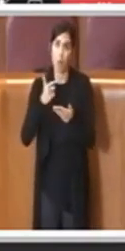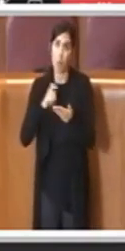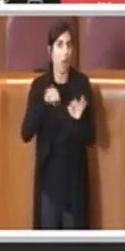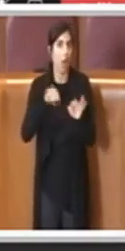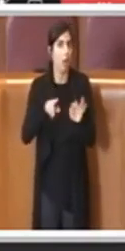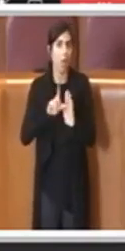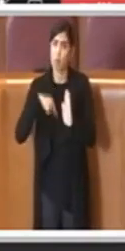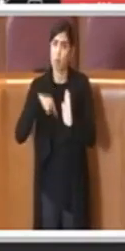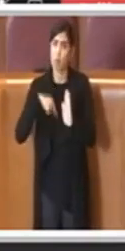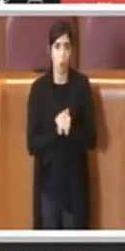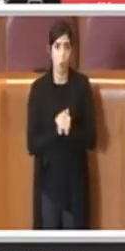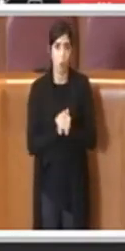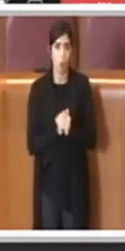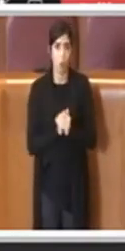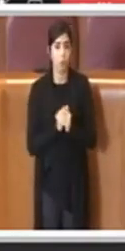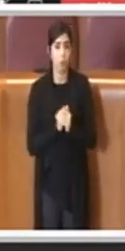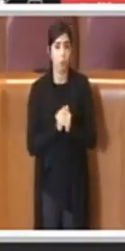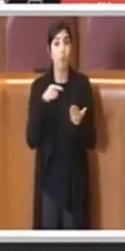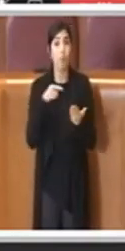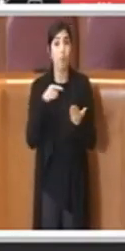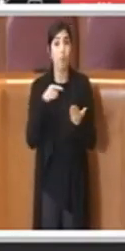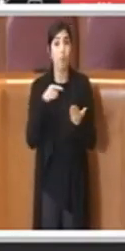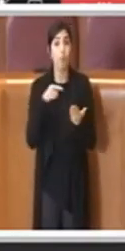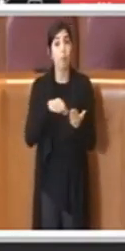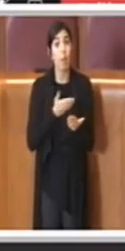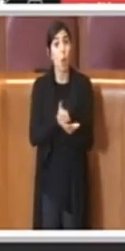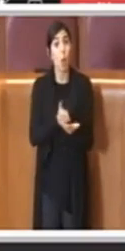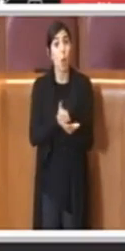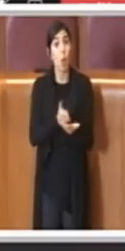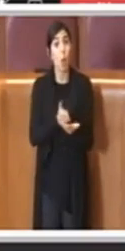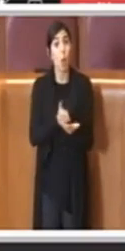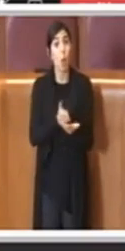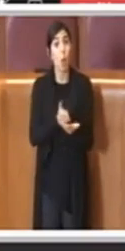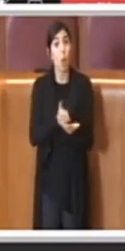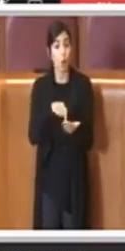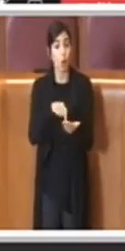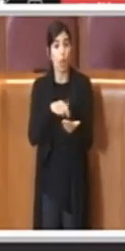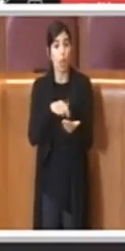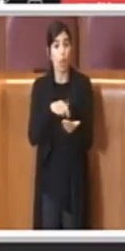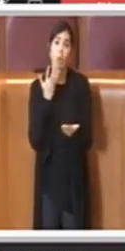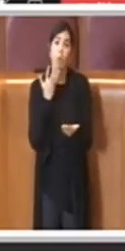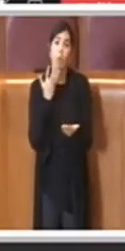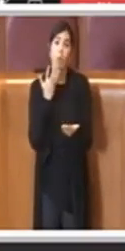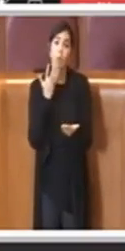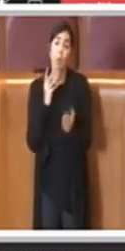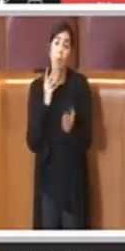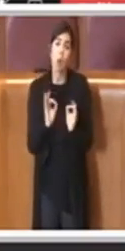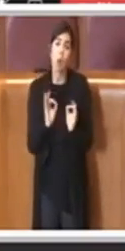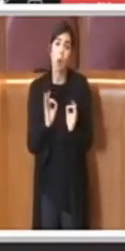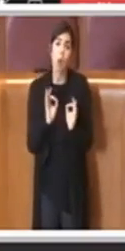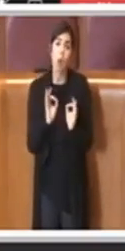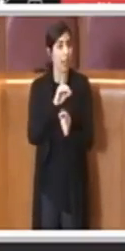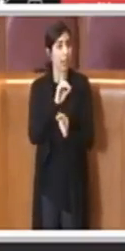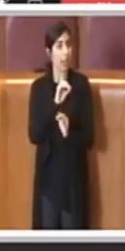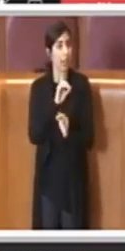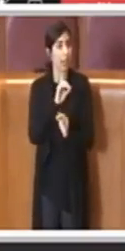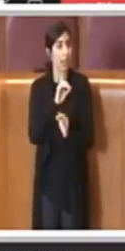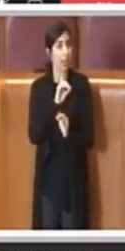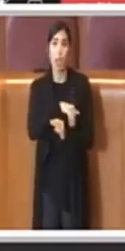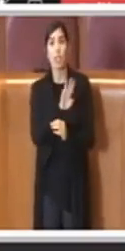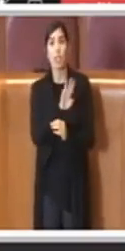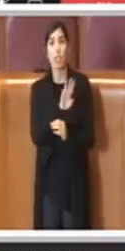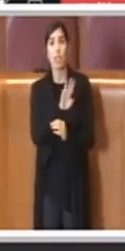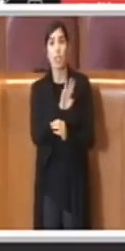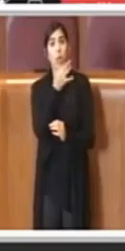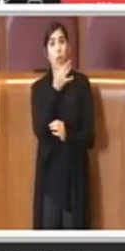Fondamentalmente questa mozione nasce con la volontà, dopo il DPCM del 24